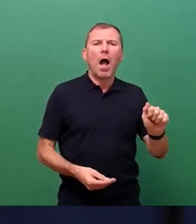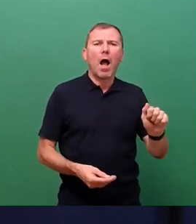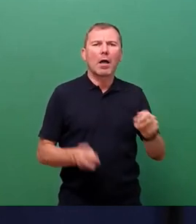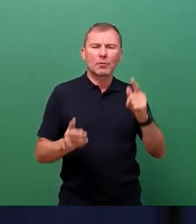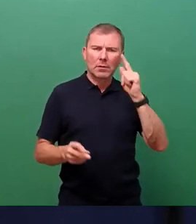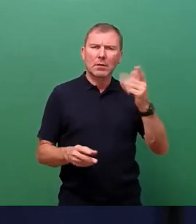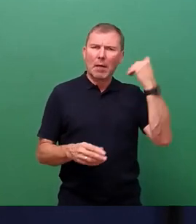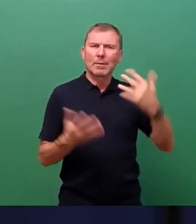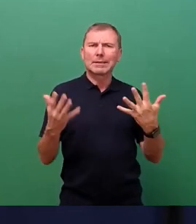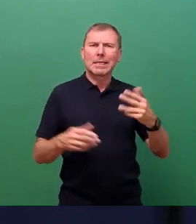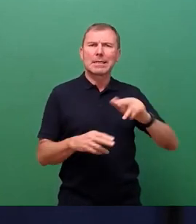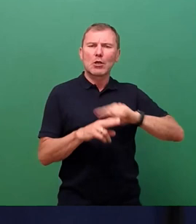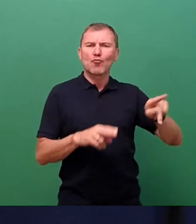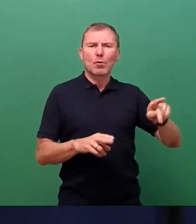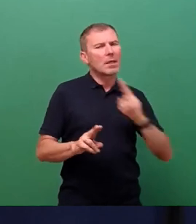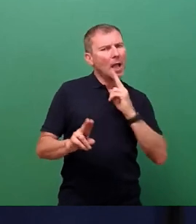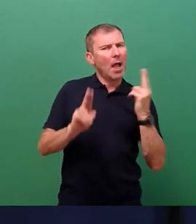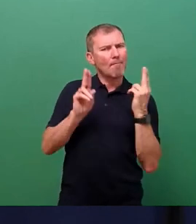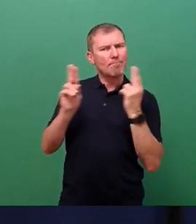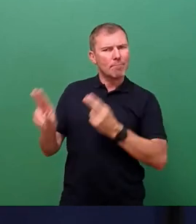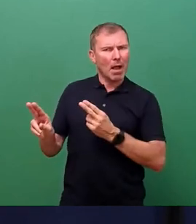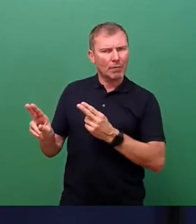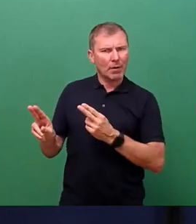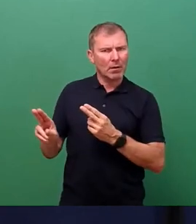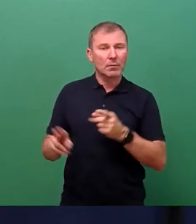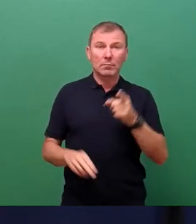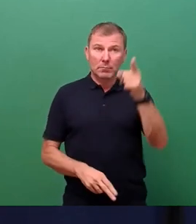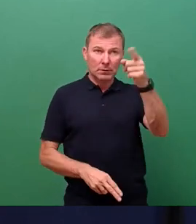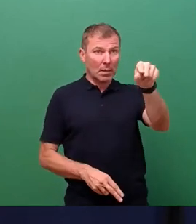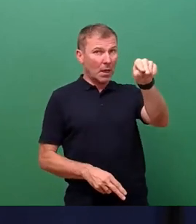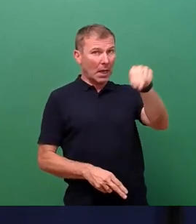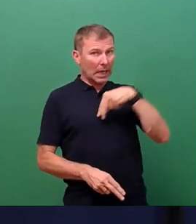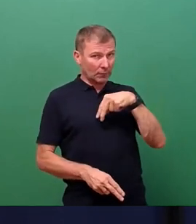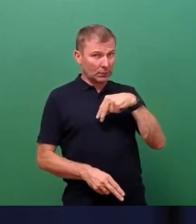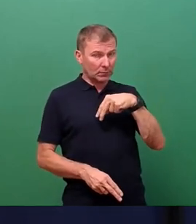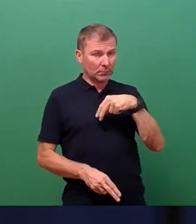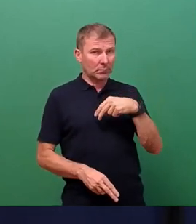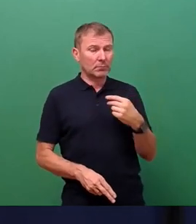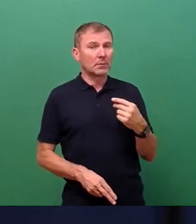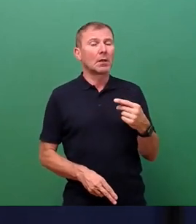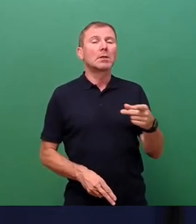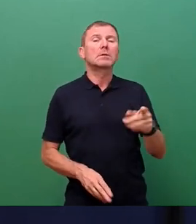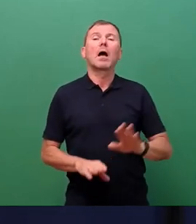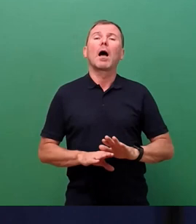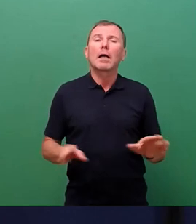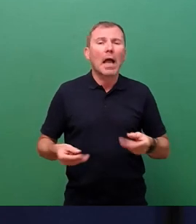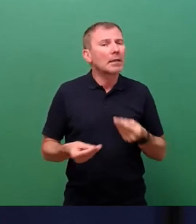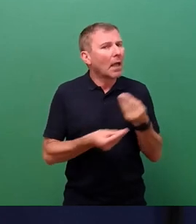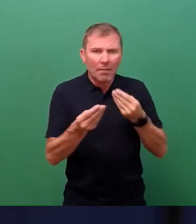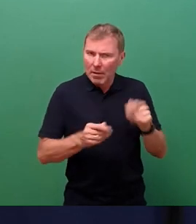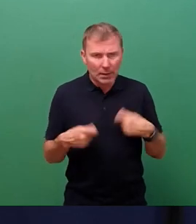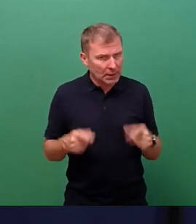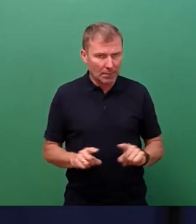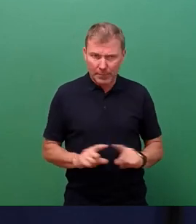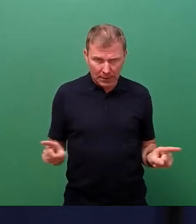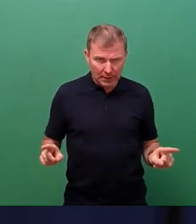Juni beauftragt hatte, räumen Sie, Herr Oberbürgermeister, ein, dass es keine Verhandlungen gäbe, sondern man